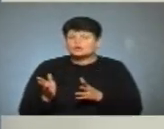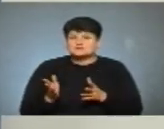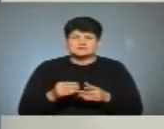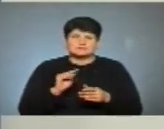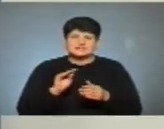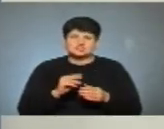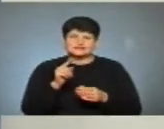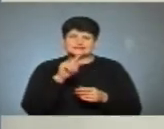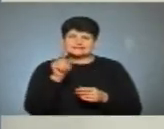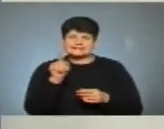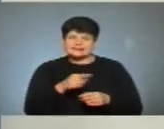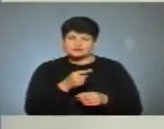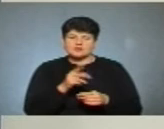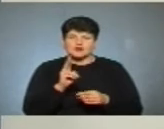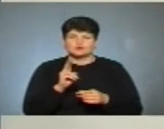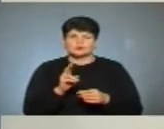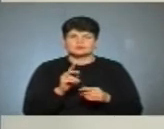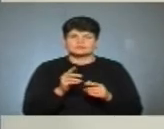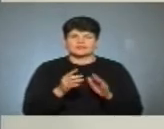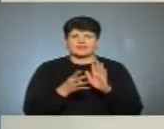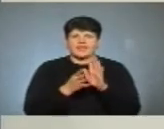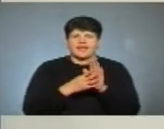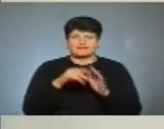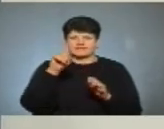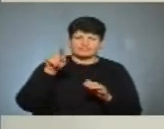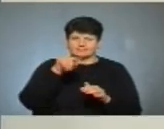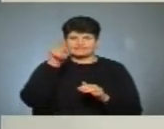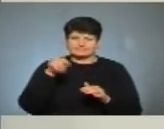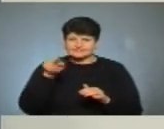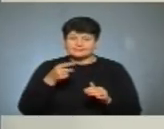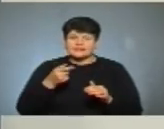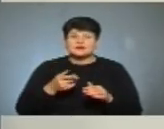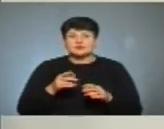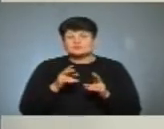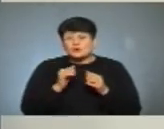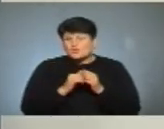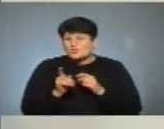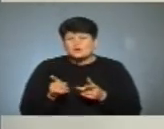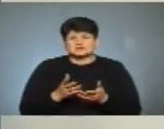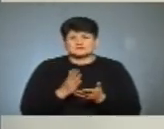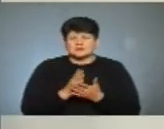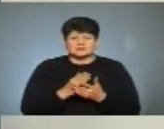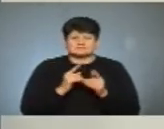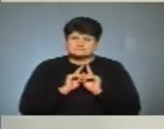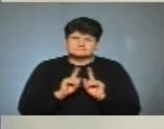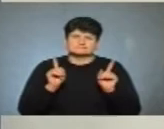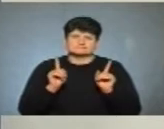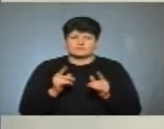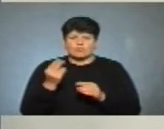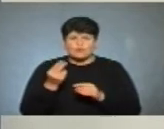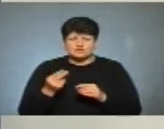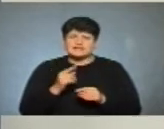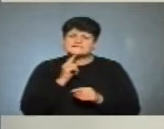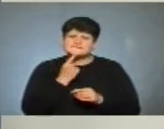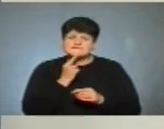пише тріечку, а хтось може розуміти, що це 9 чи 8. Тобто, кожен із нас має індивідуальні почерки, з якого складно